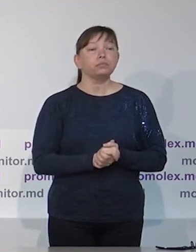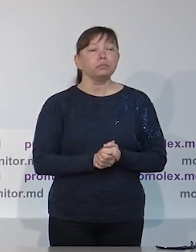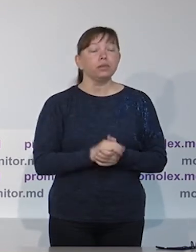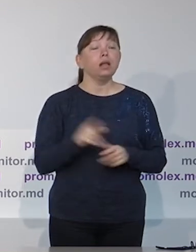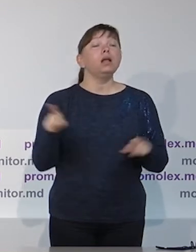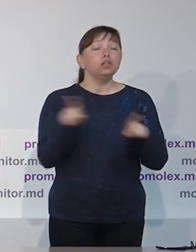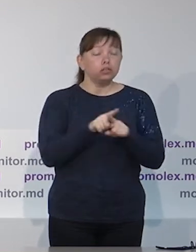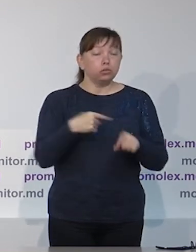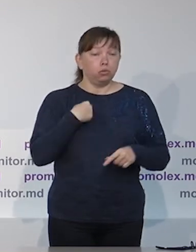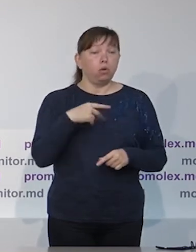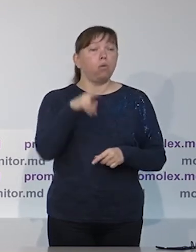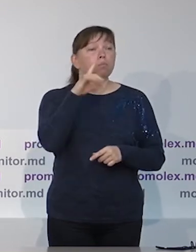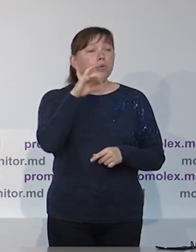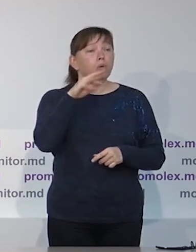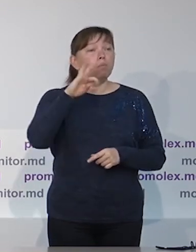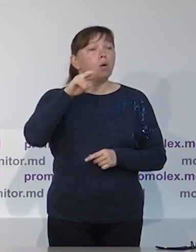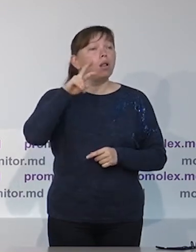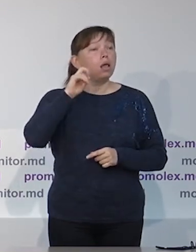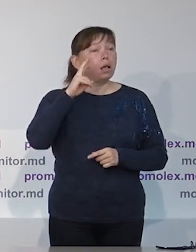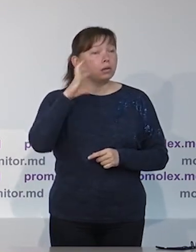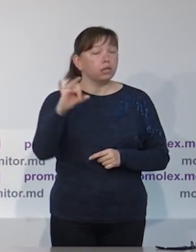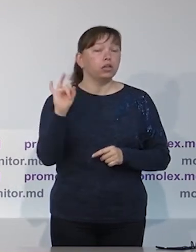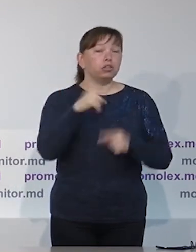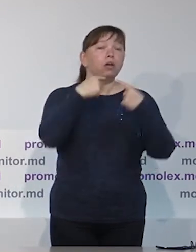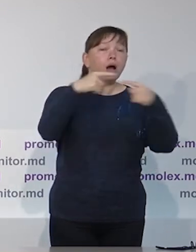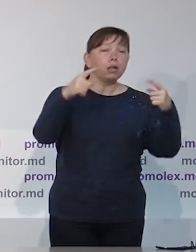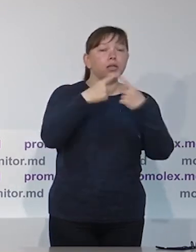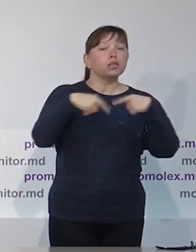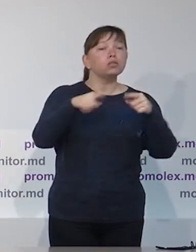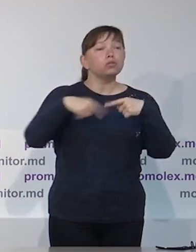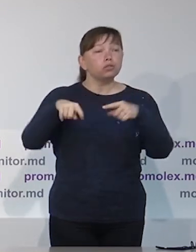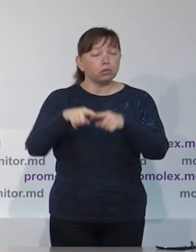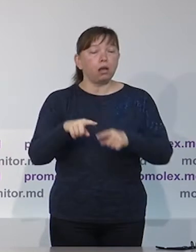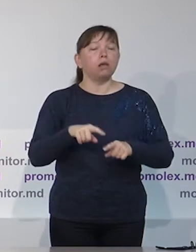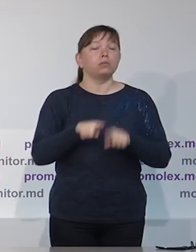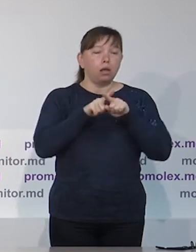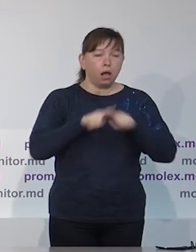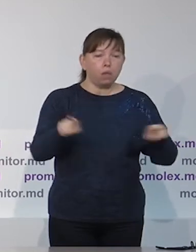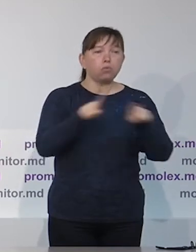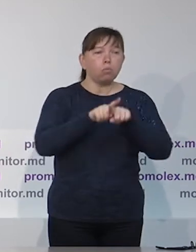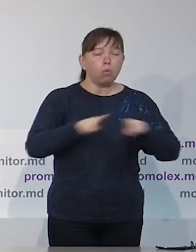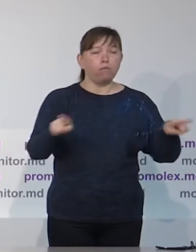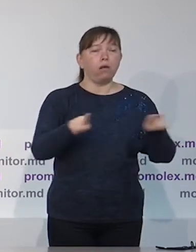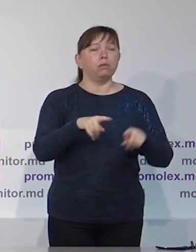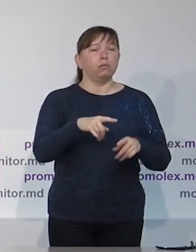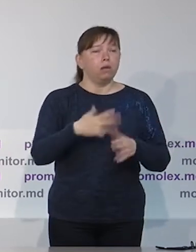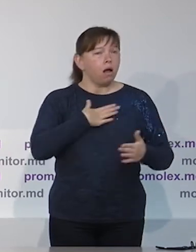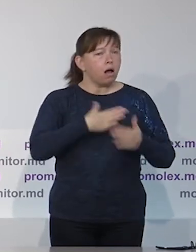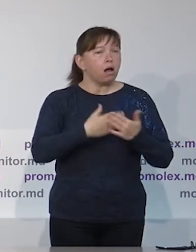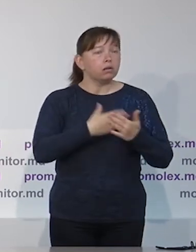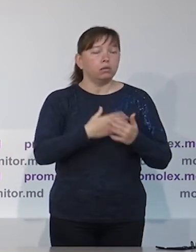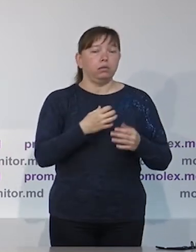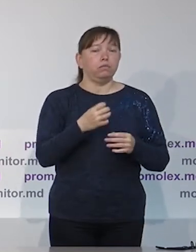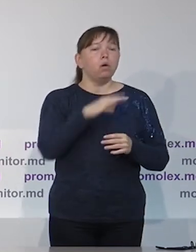263 июня 2020 года, который не прошел второе чтение, и в этом смысле, как промолекс,